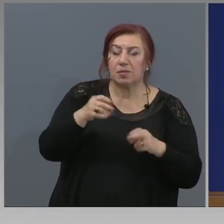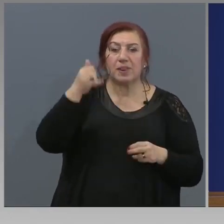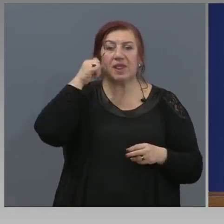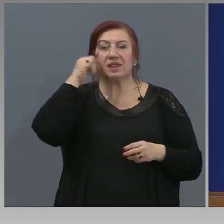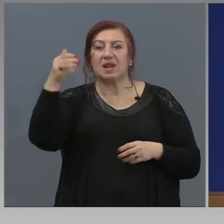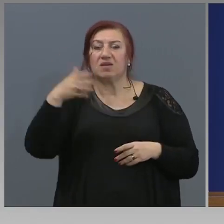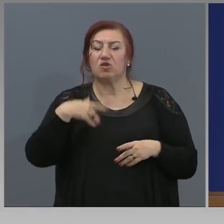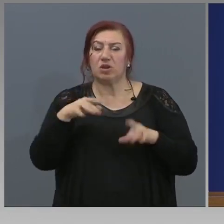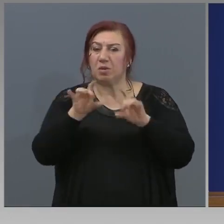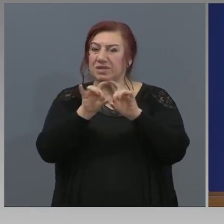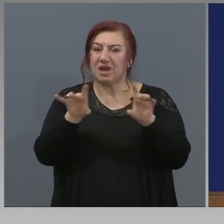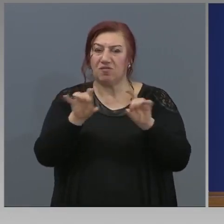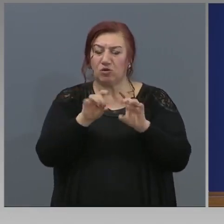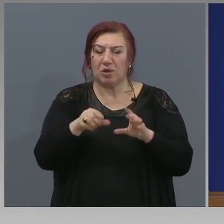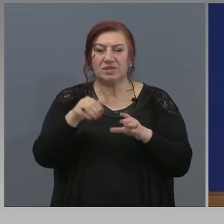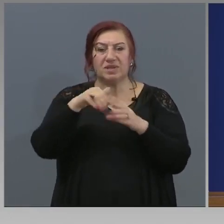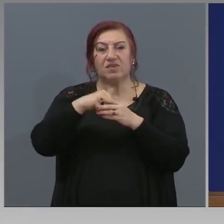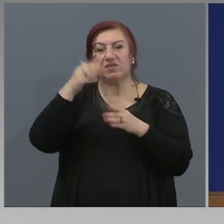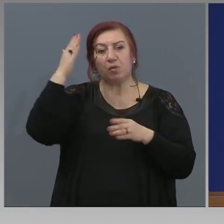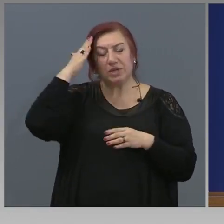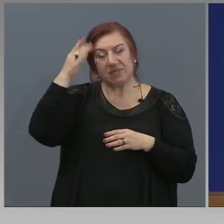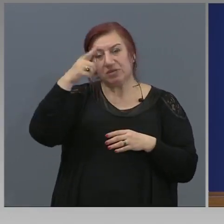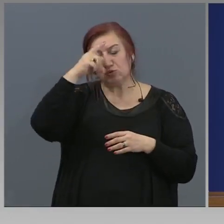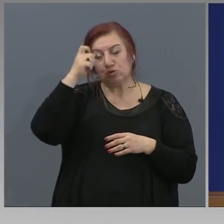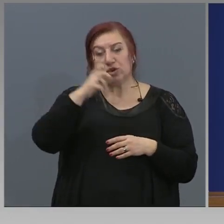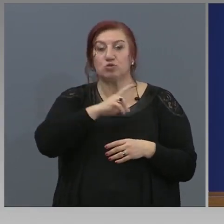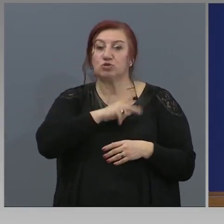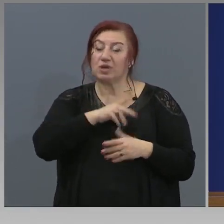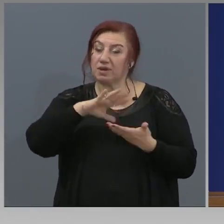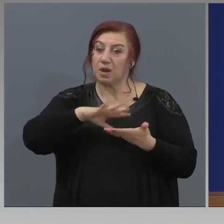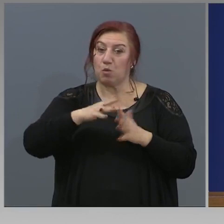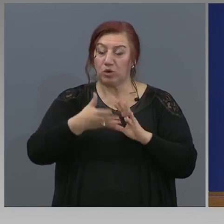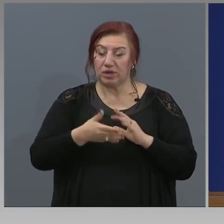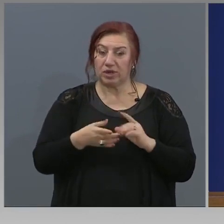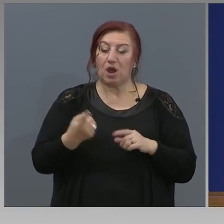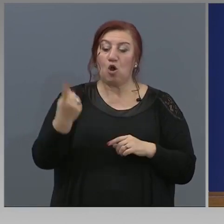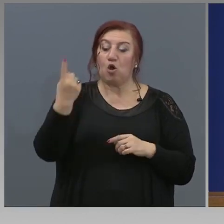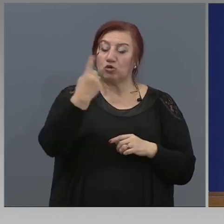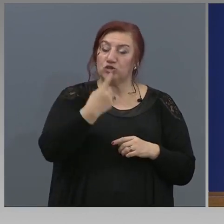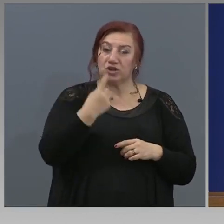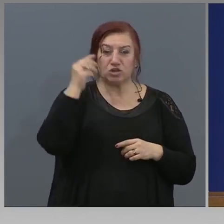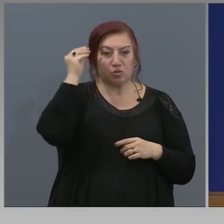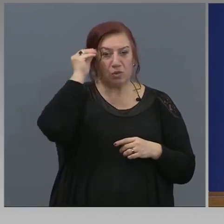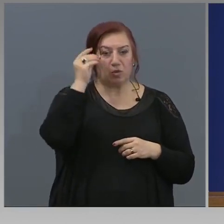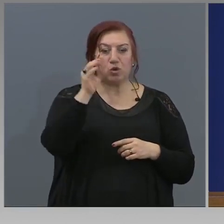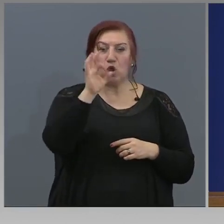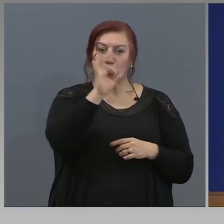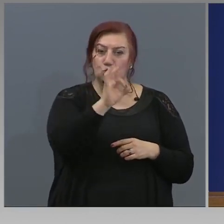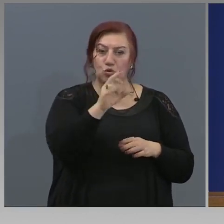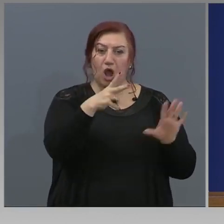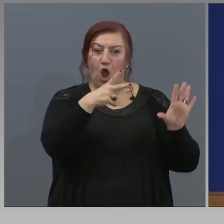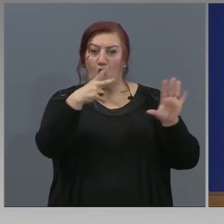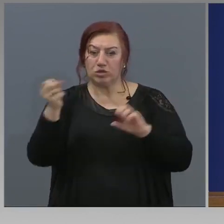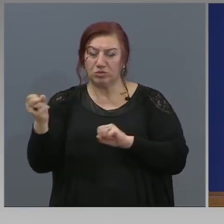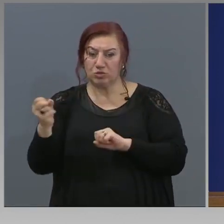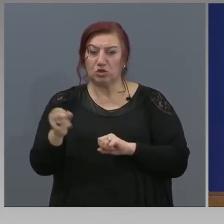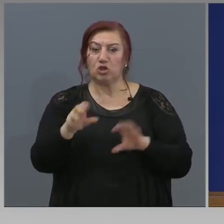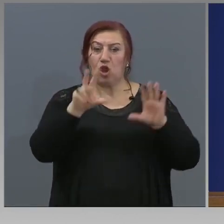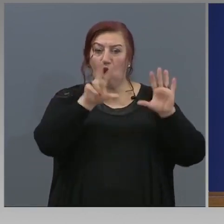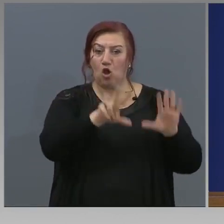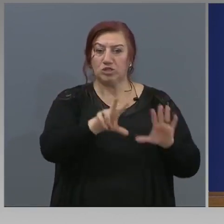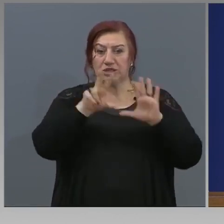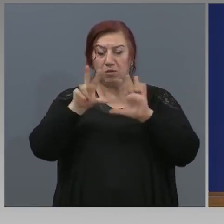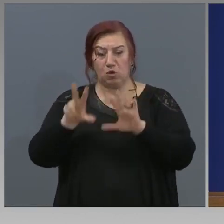информация и справки и в Министерството на труда и социалната политика. Още веднъж припомням, то е 0800-88-001.